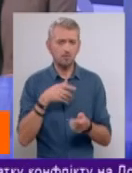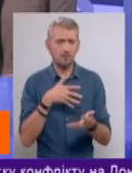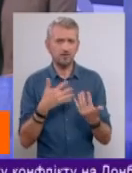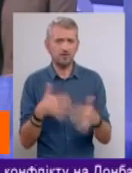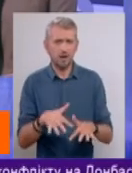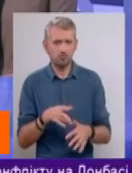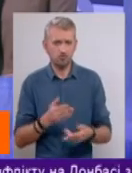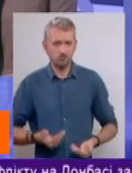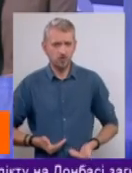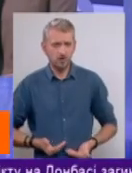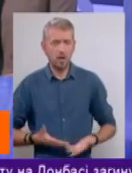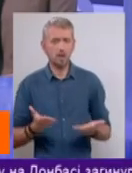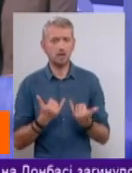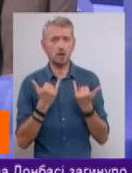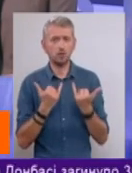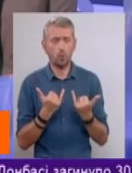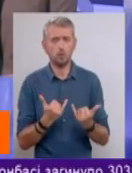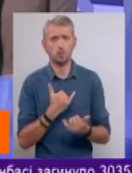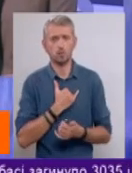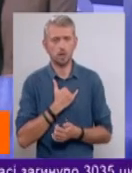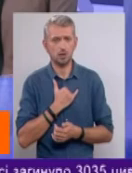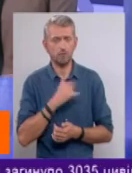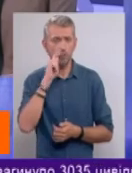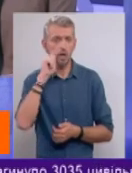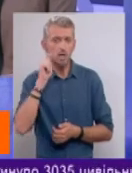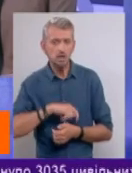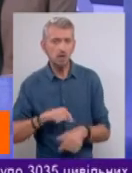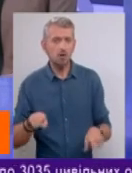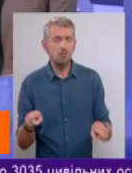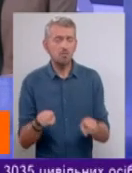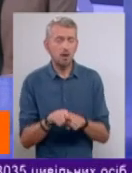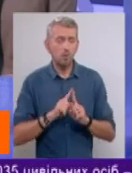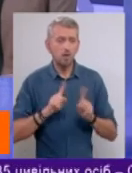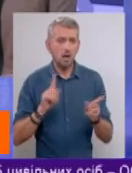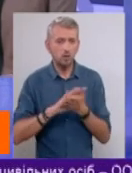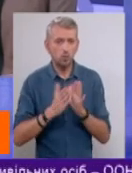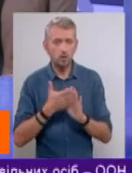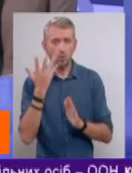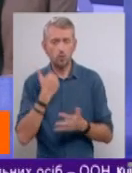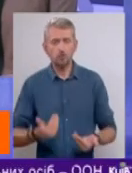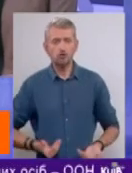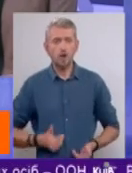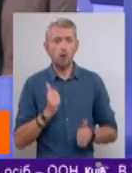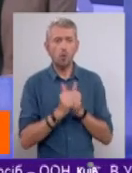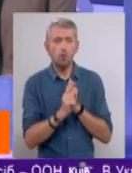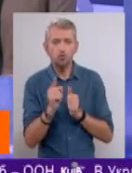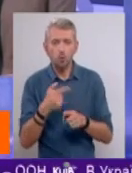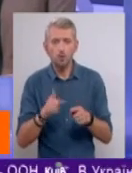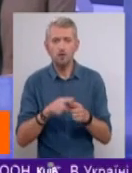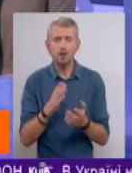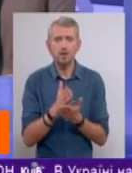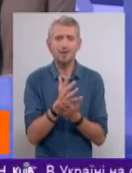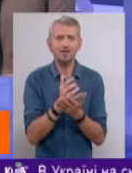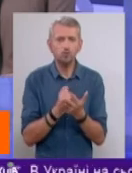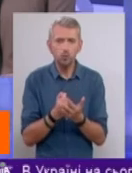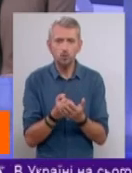життя, яке сьогодні у нас в Україні така унікальна ситуація, коли життя кожного – це є ресурс для